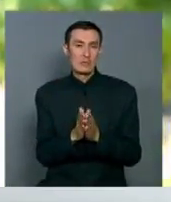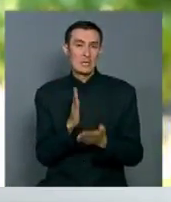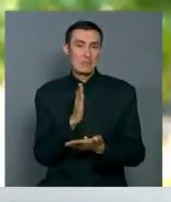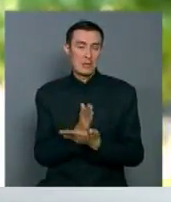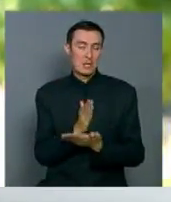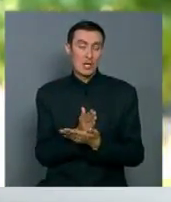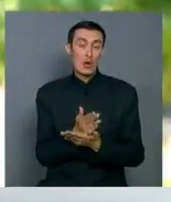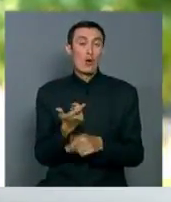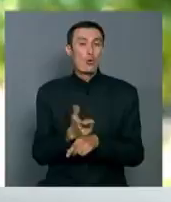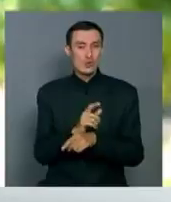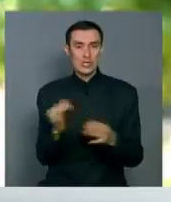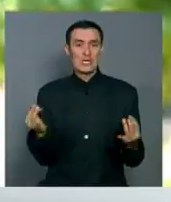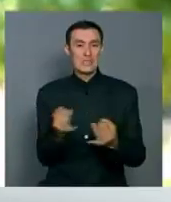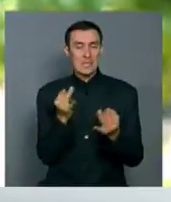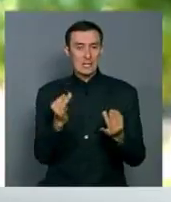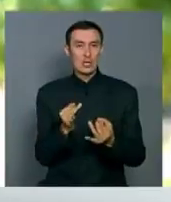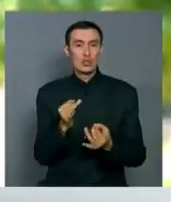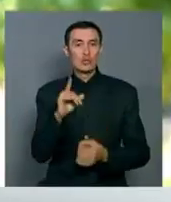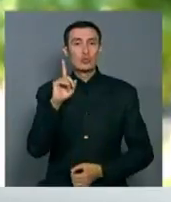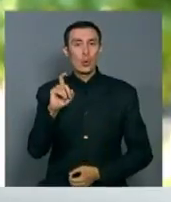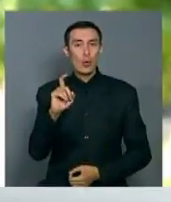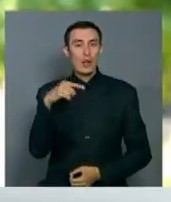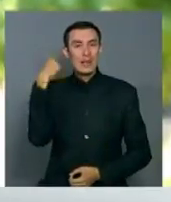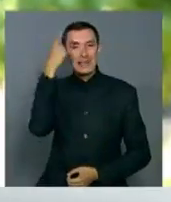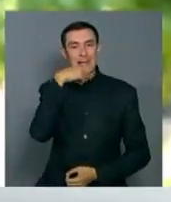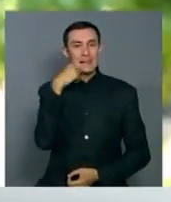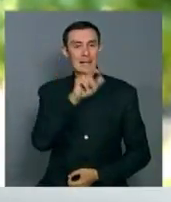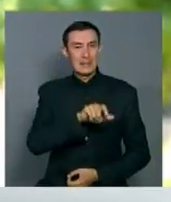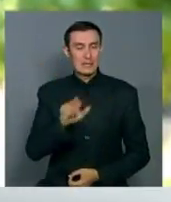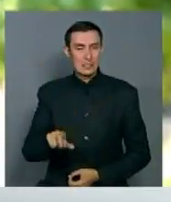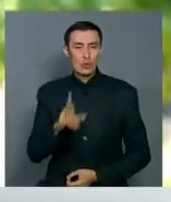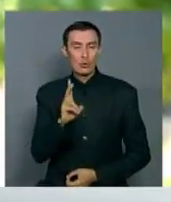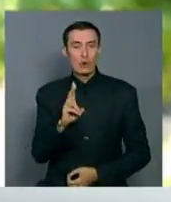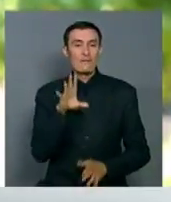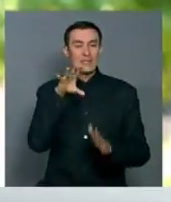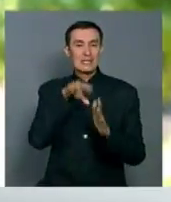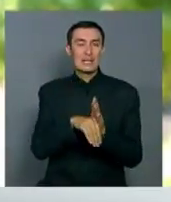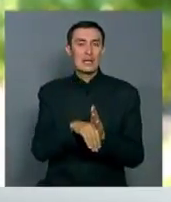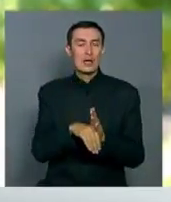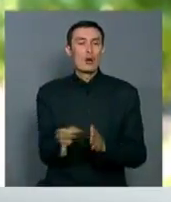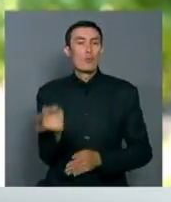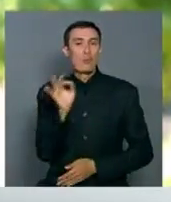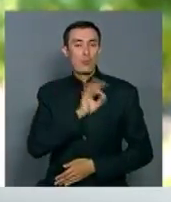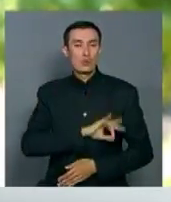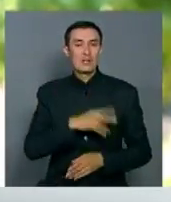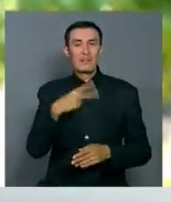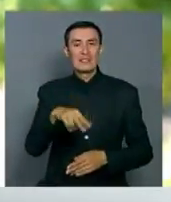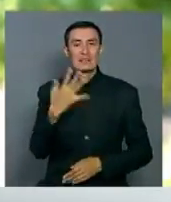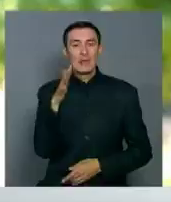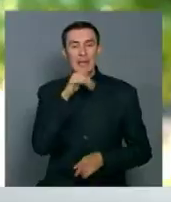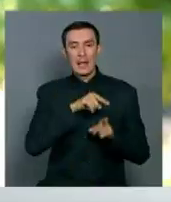Естественно, интересно и есть 100 лиц Казахстана, то есть те, которые внесли лепту за 25 лет, которые